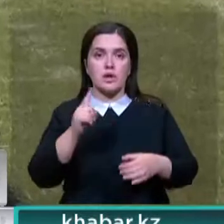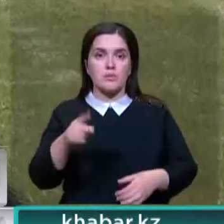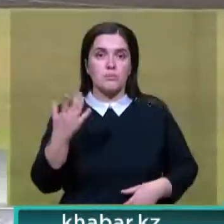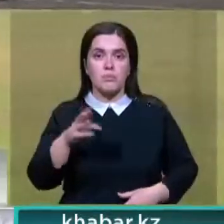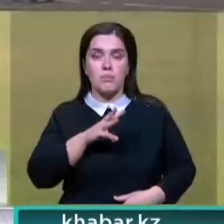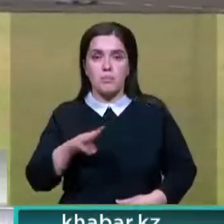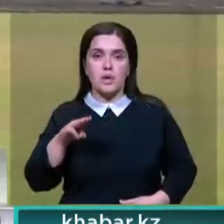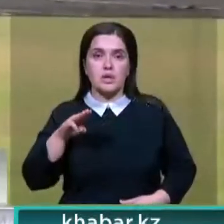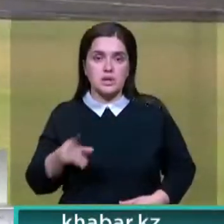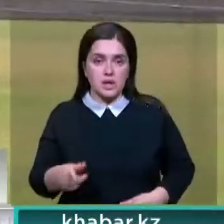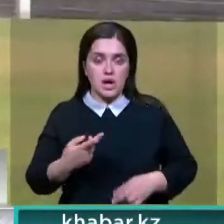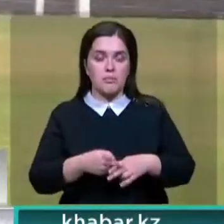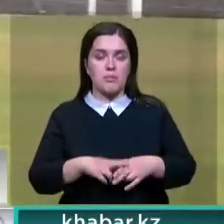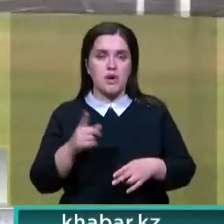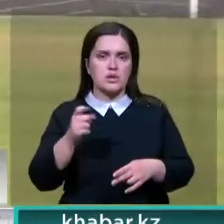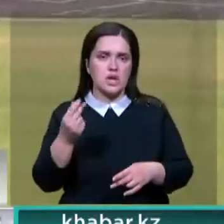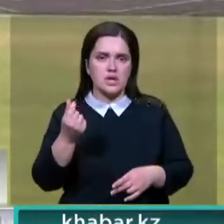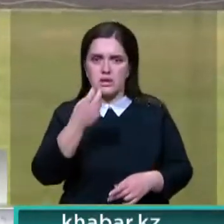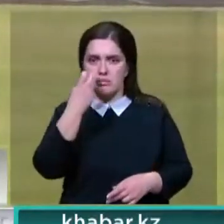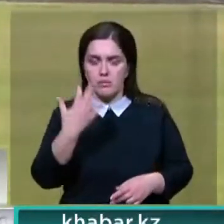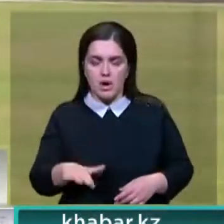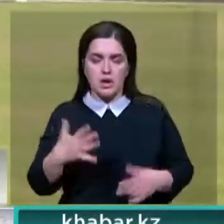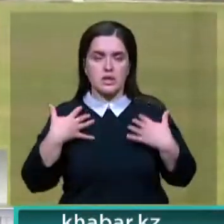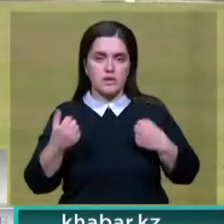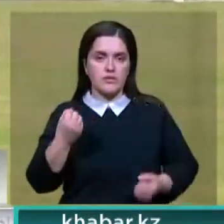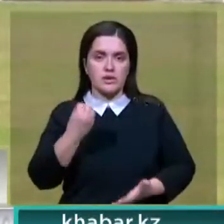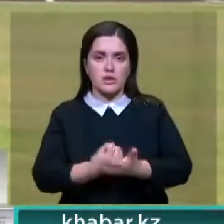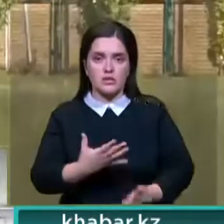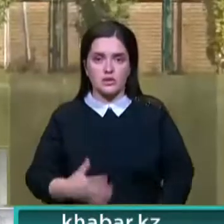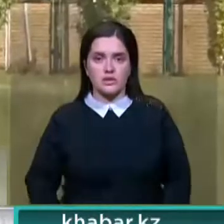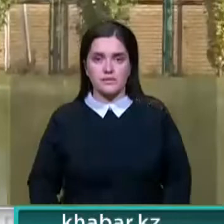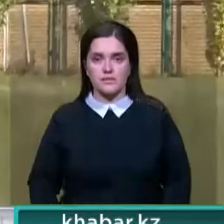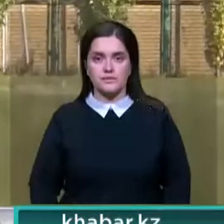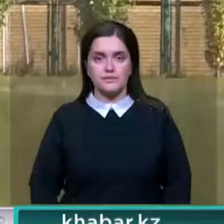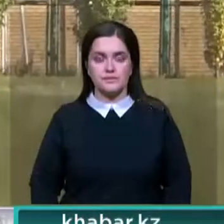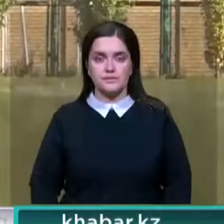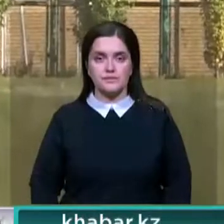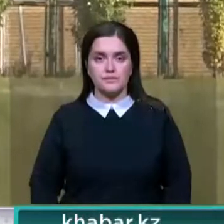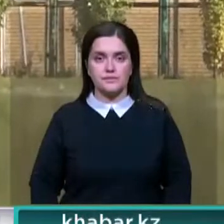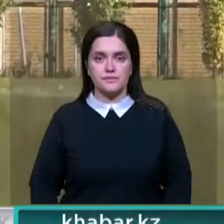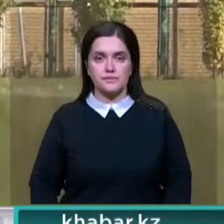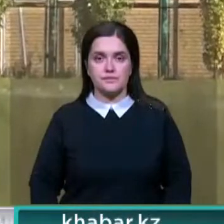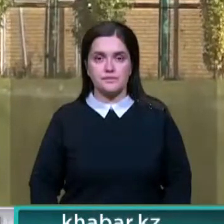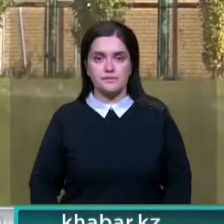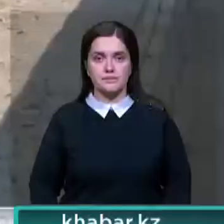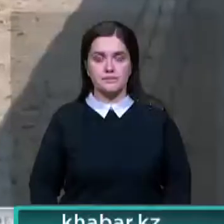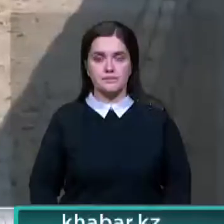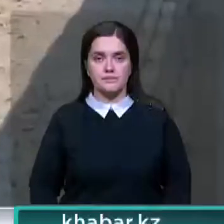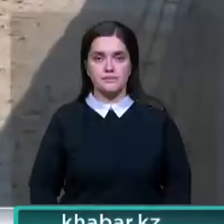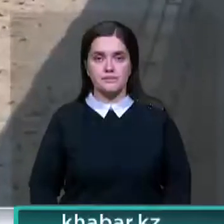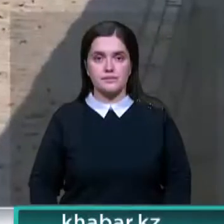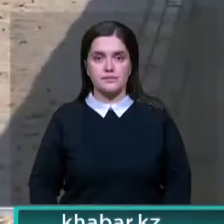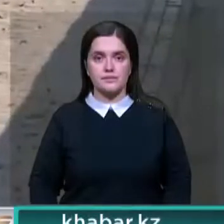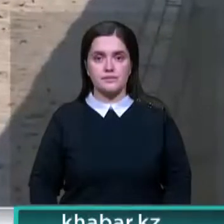Впрочем, за деньгами участники не гонятся. Здоровье дороже. Вячеслав Фетлугин, Сему Кешева и Дмитрий Пыхтин. Восточно-Казахстанская